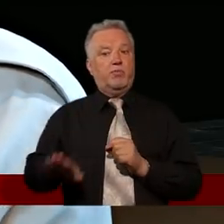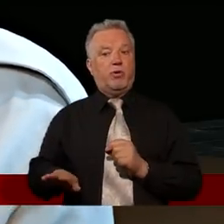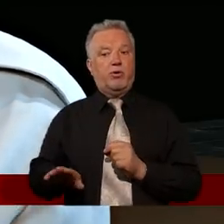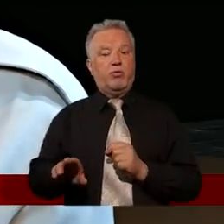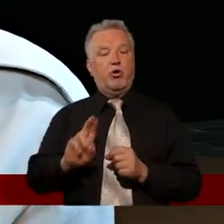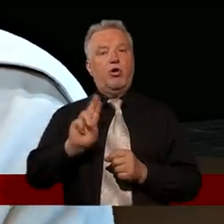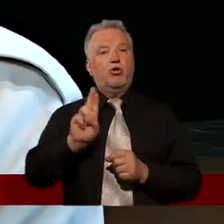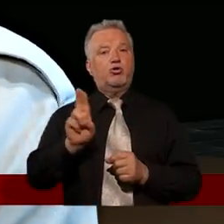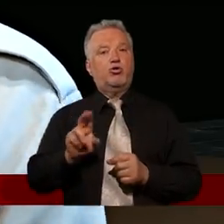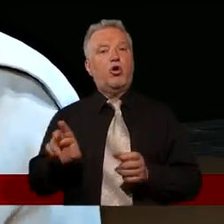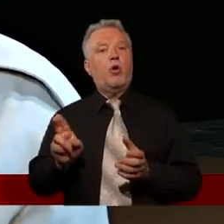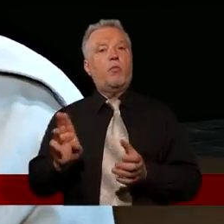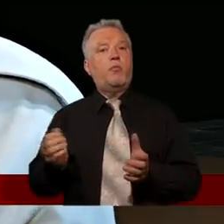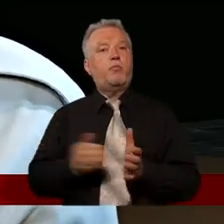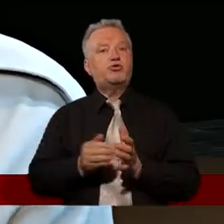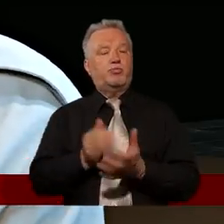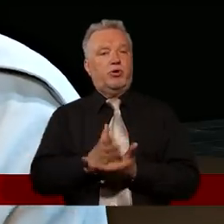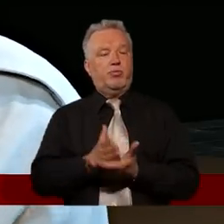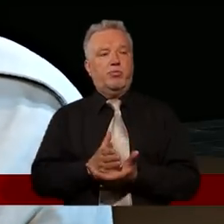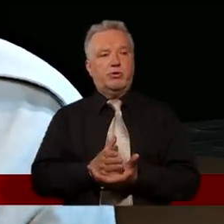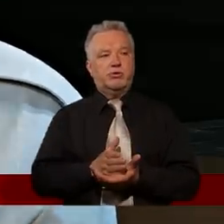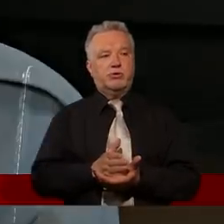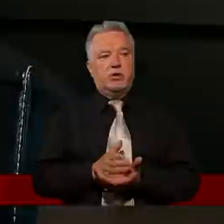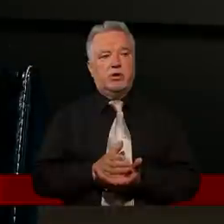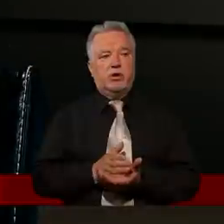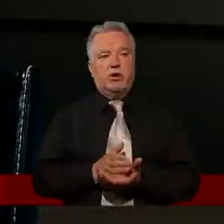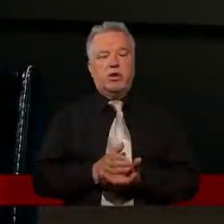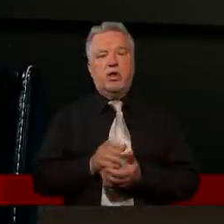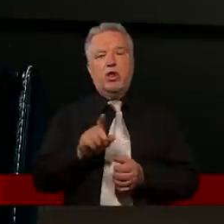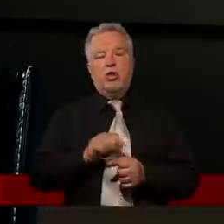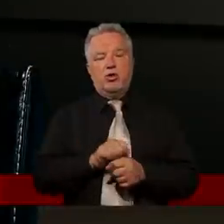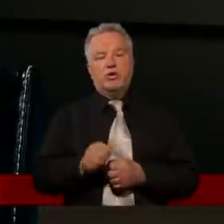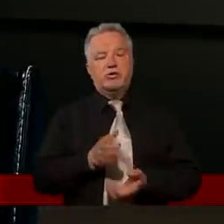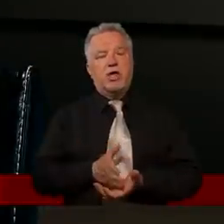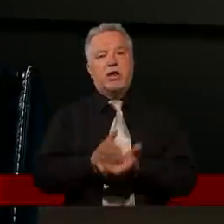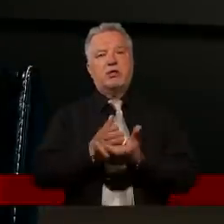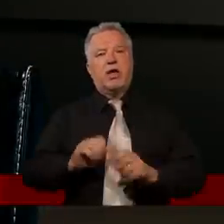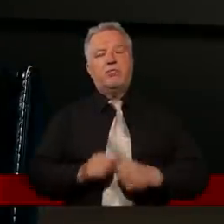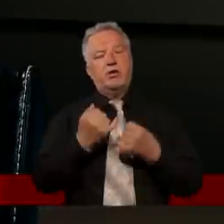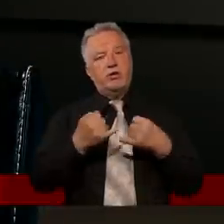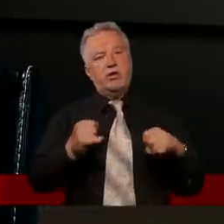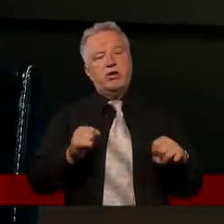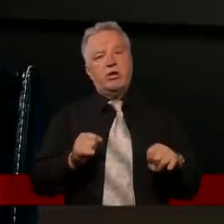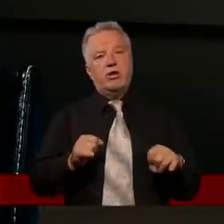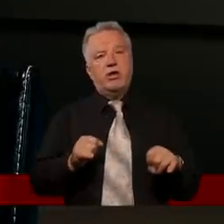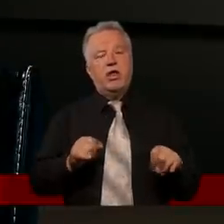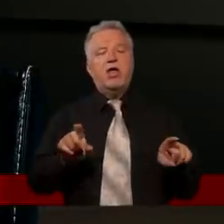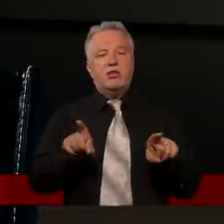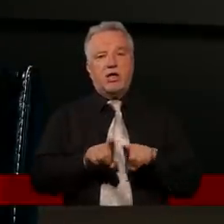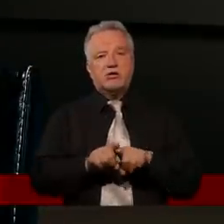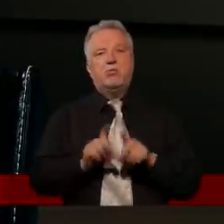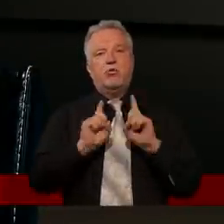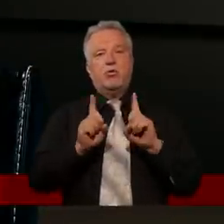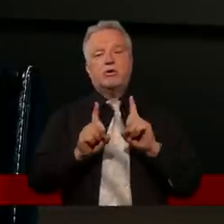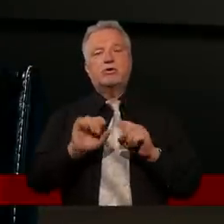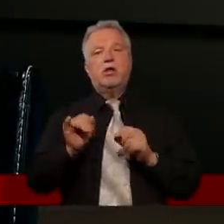komu należałoby pomóc. Czy czasem tu nie jest jakaś taka wskazówka? To praktyczna porada dla nas, żeby innych traktować jak dzieci Boże, tak jak